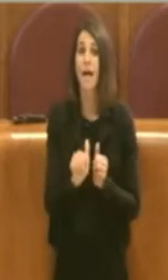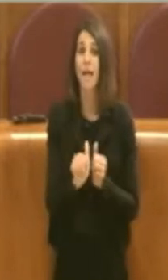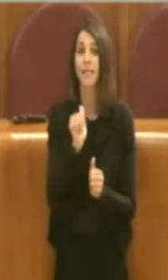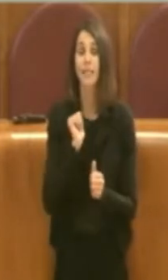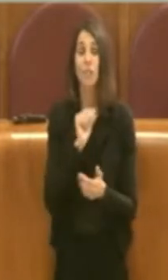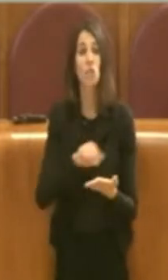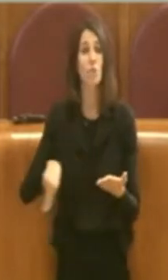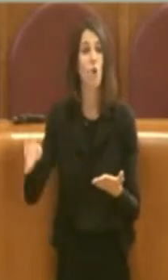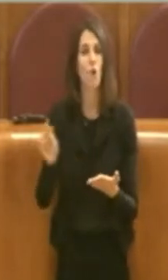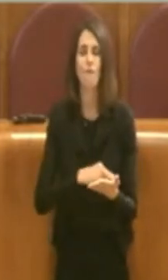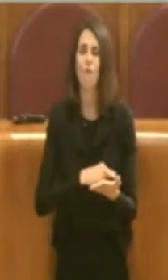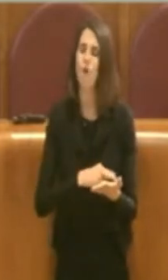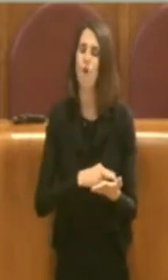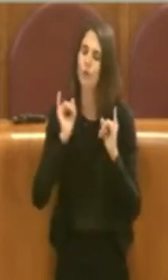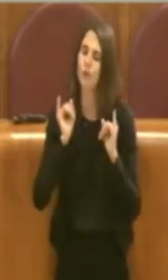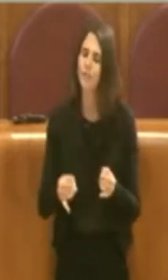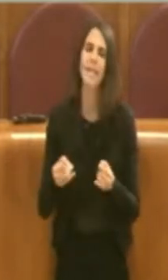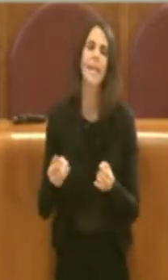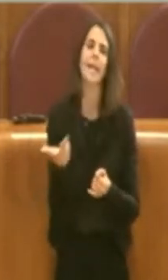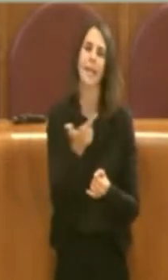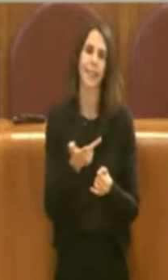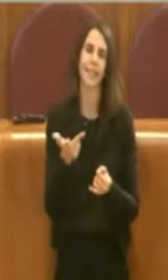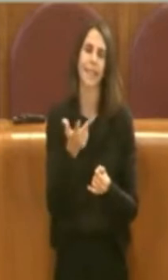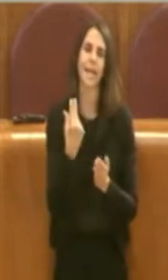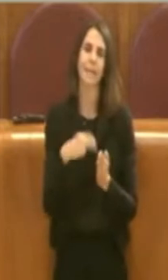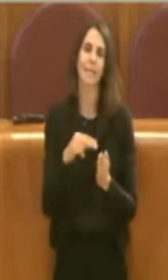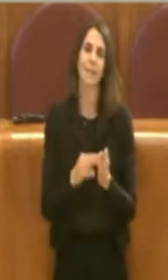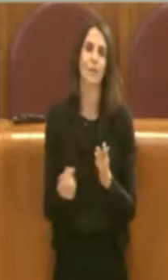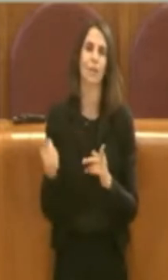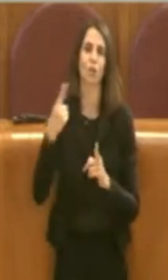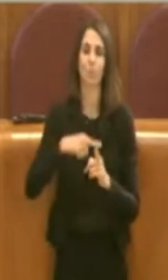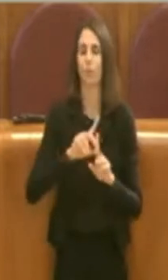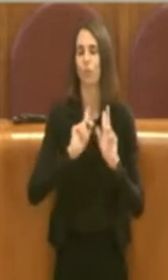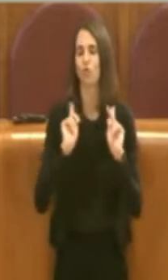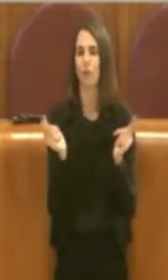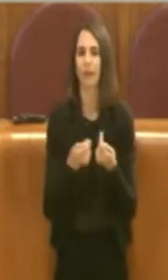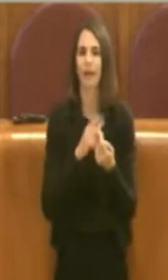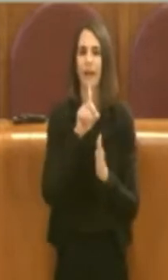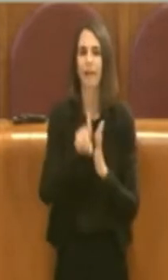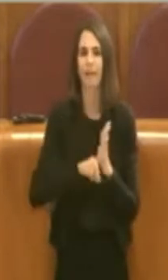favorevole a tutti e tre gli emendamenti e poi alla delibera finale. Grazie.